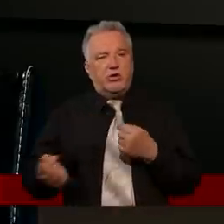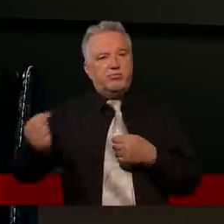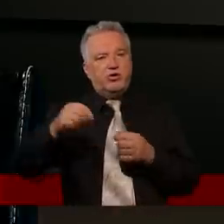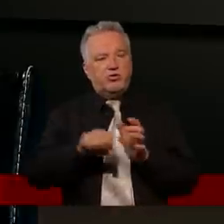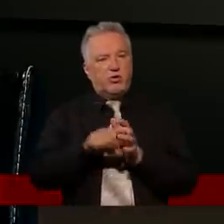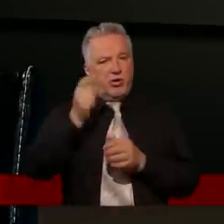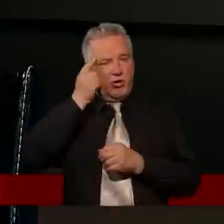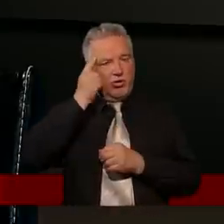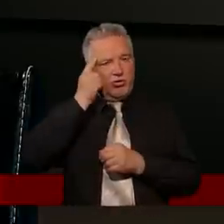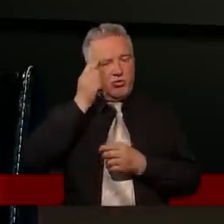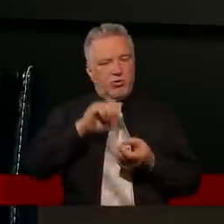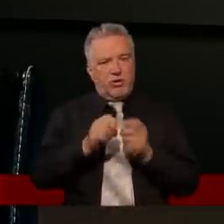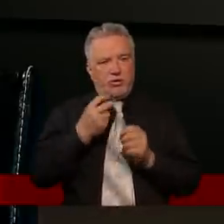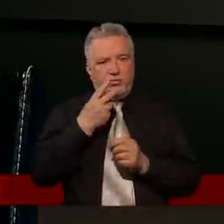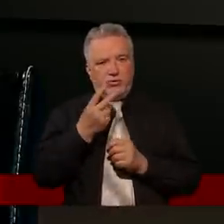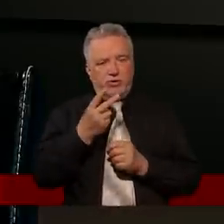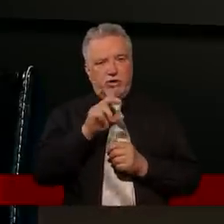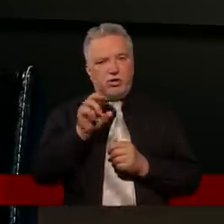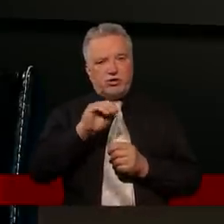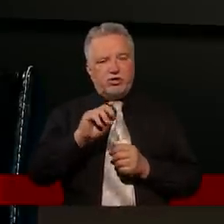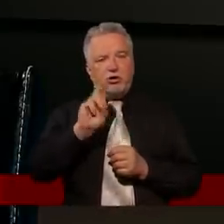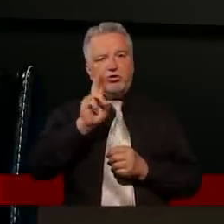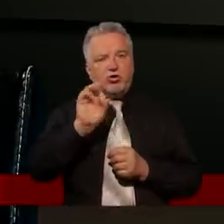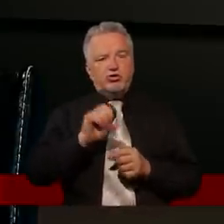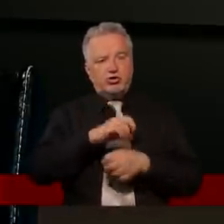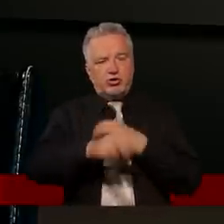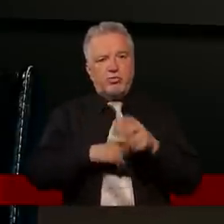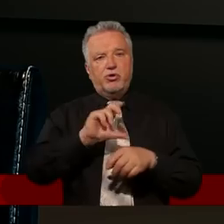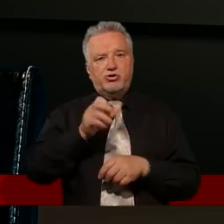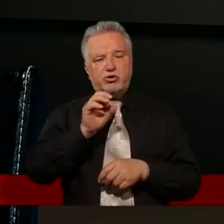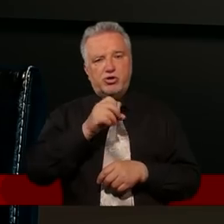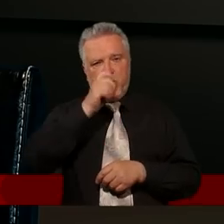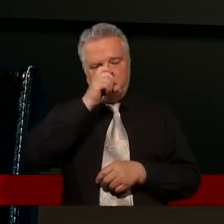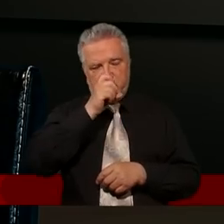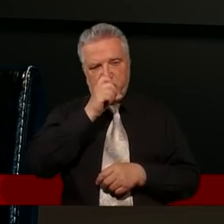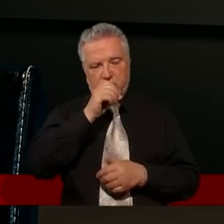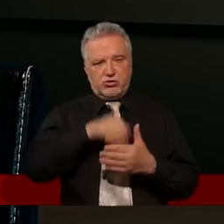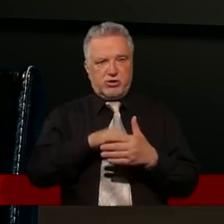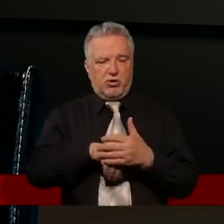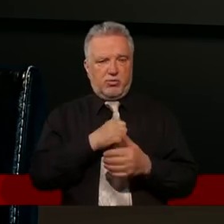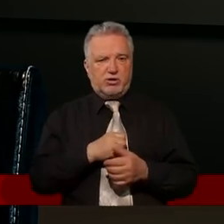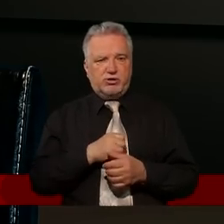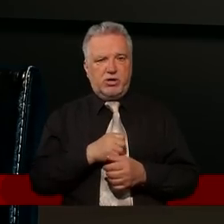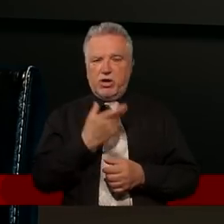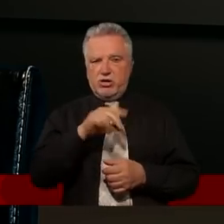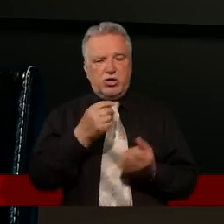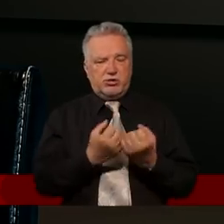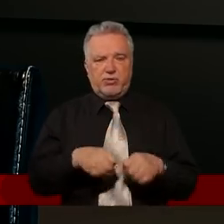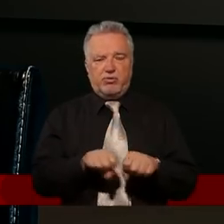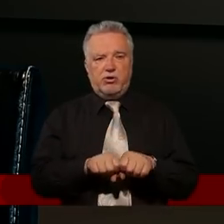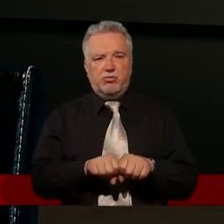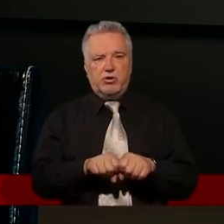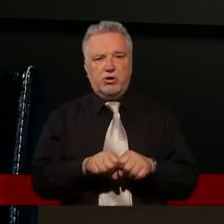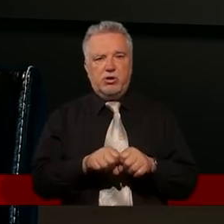wam przychodzą do głowy wtedy jak widzicie, że ktoś zrobi coś złego i ktoś się zachowa niegodnie, niesprawiedliwie,